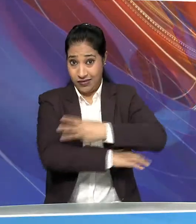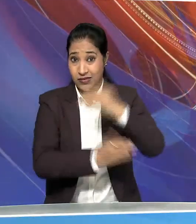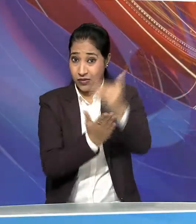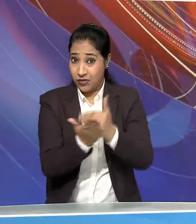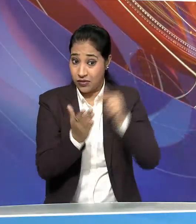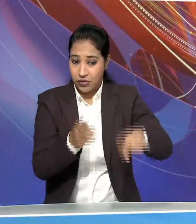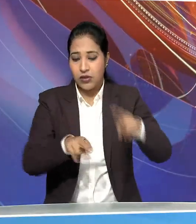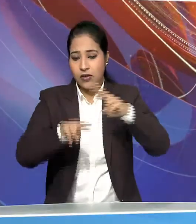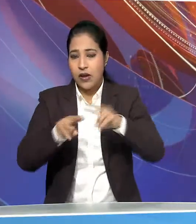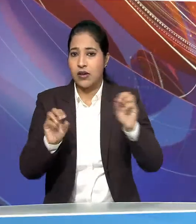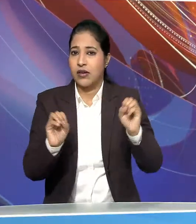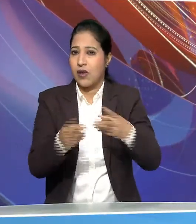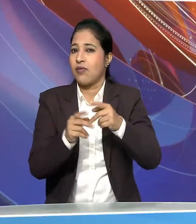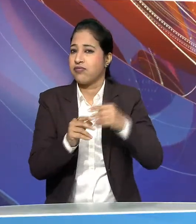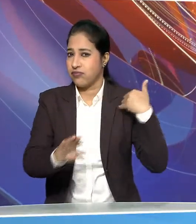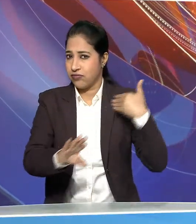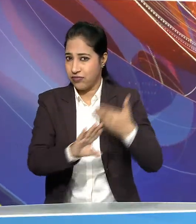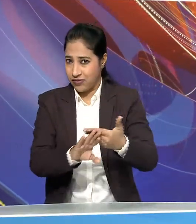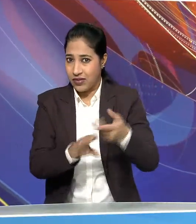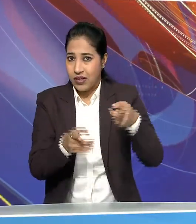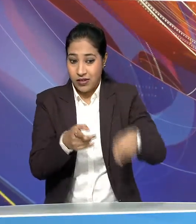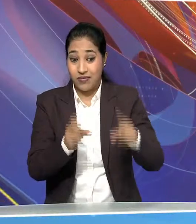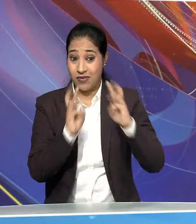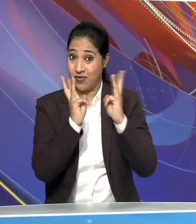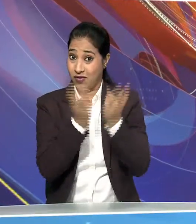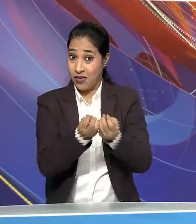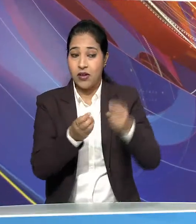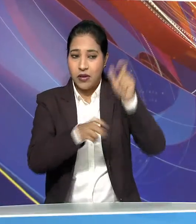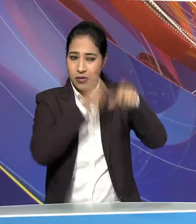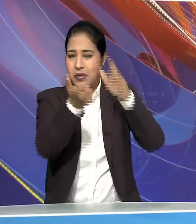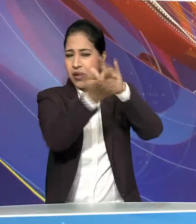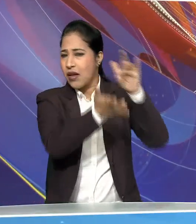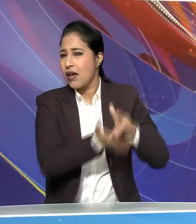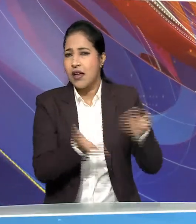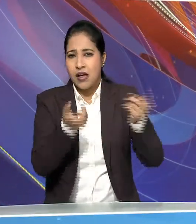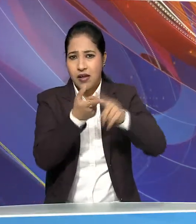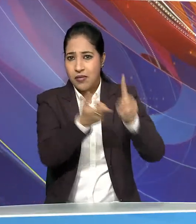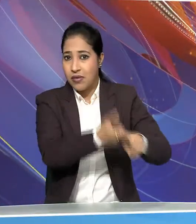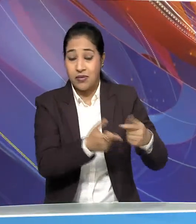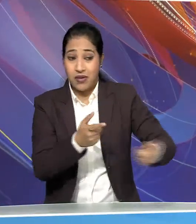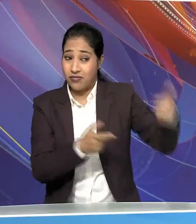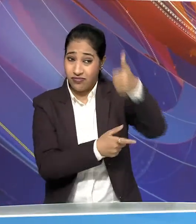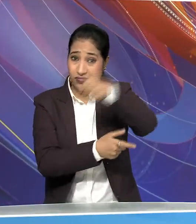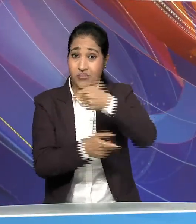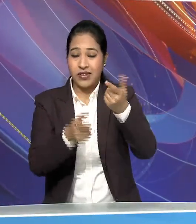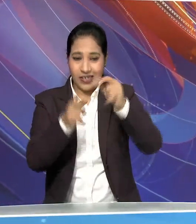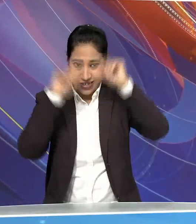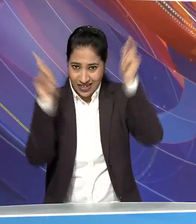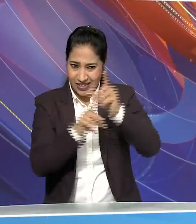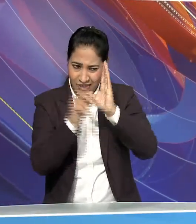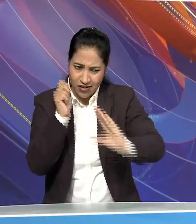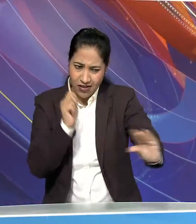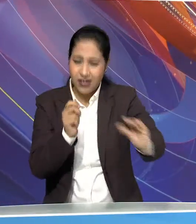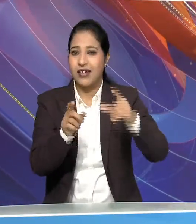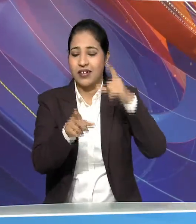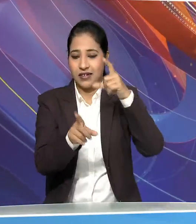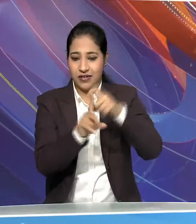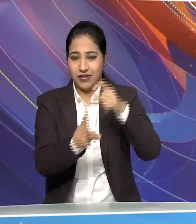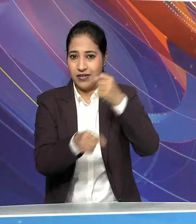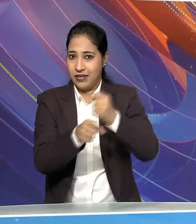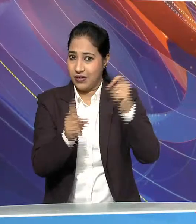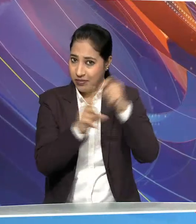शुक्रवार से शुरू हुआ था और सम्मेलन में सभी राज्यों और केंद्र शासत प्रदेशों के पुलीस बलों के डीजीपी